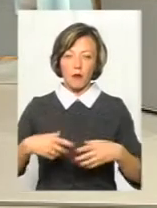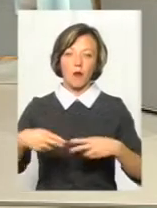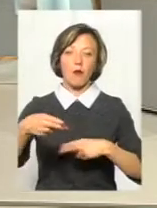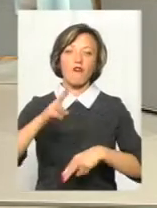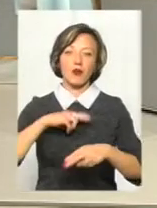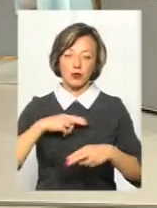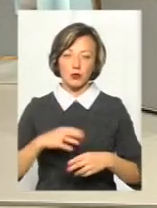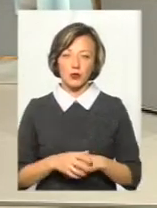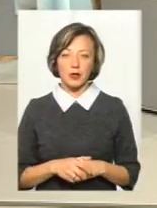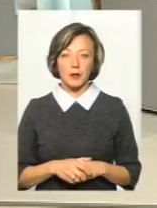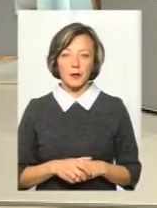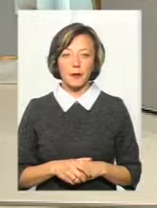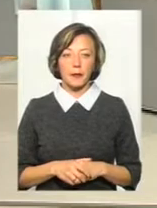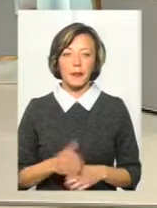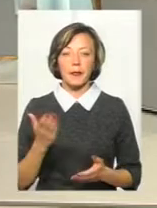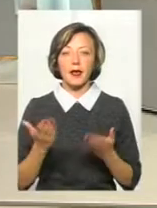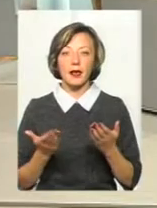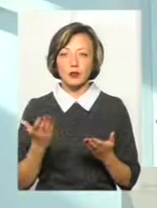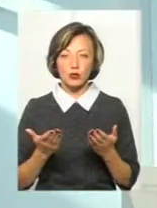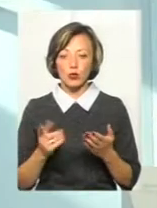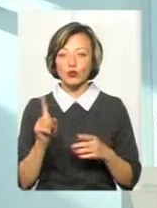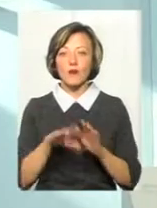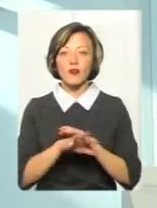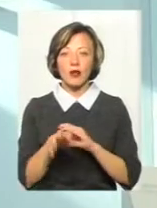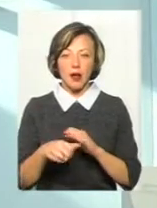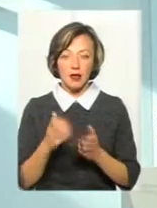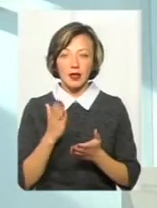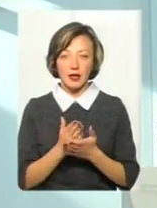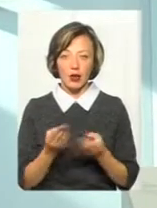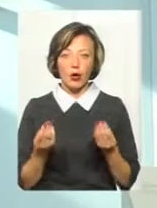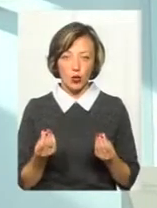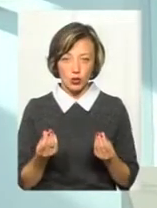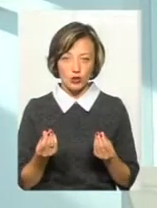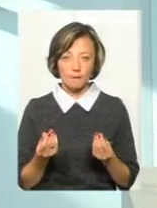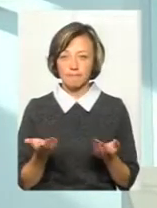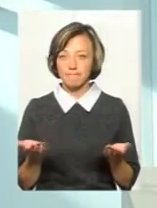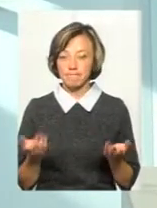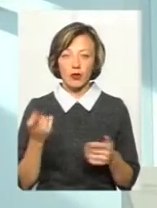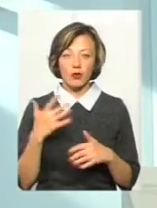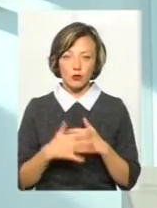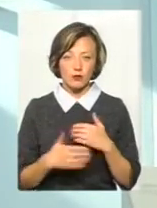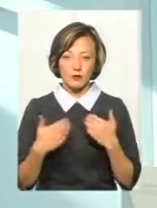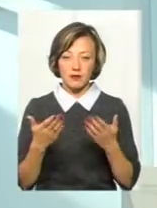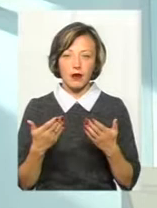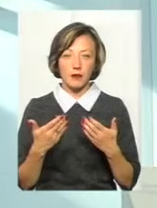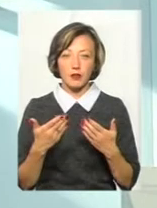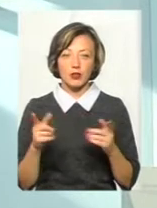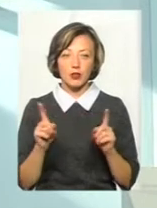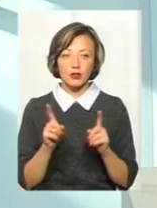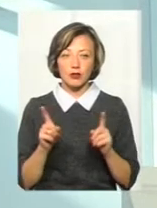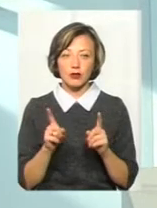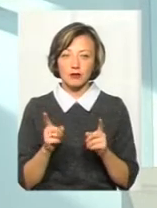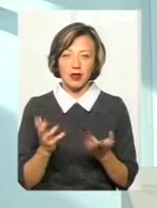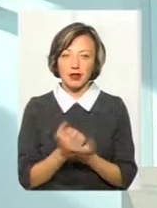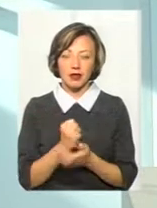повернути? Якщо предмет посягання, тобто то, що вкрали, є гроші, ми розуміємо з вами, що їх ідентифірувати не можна.